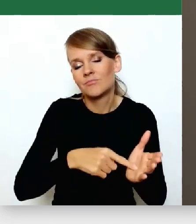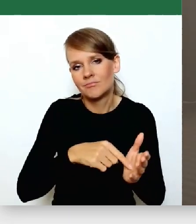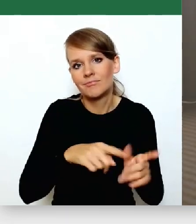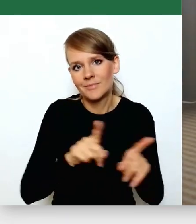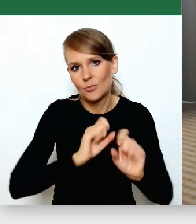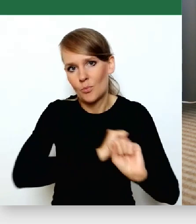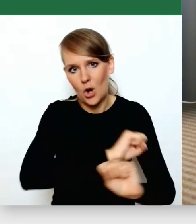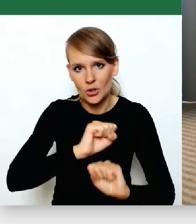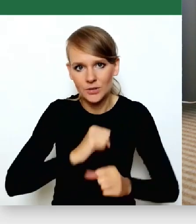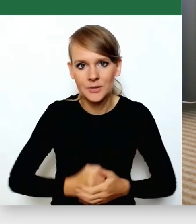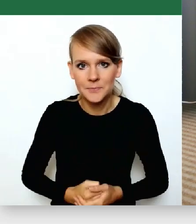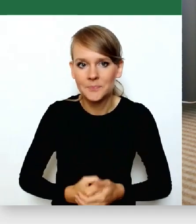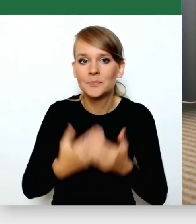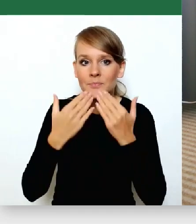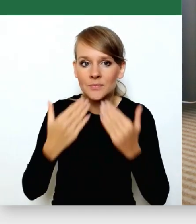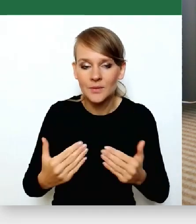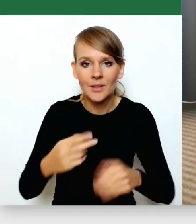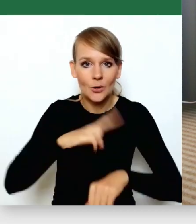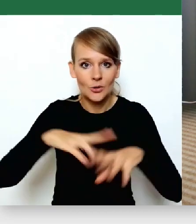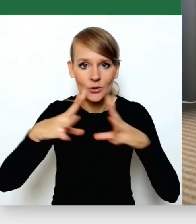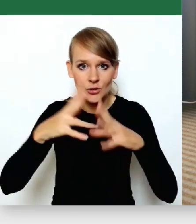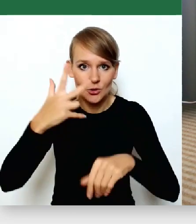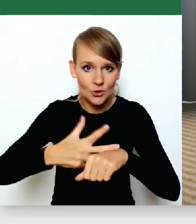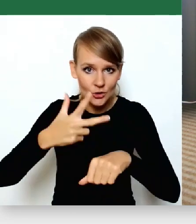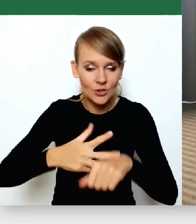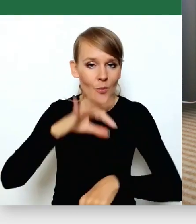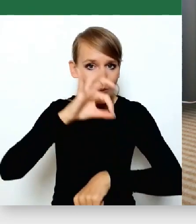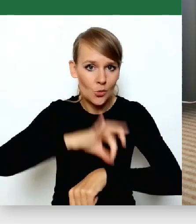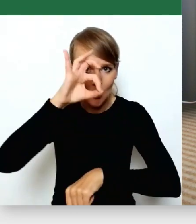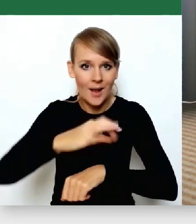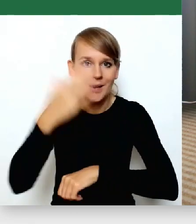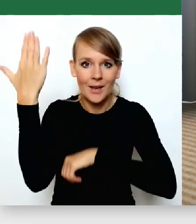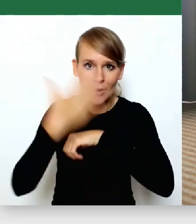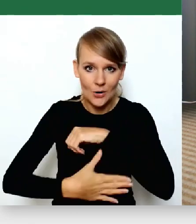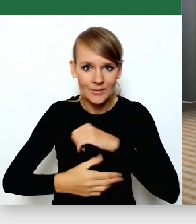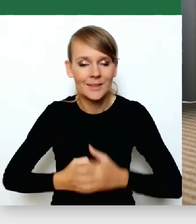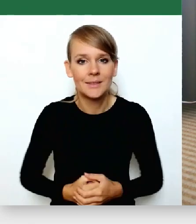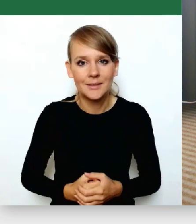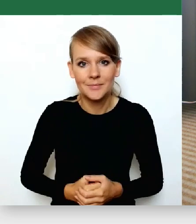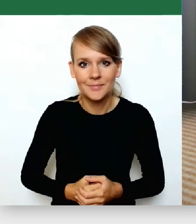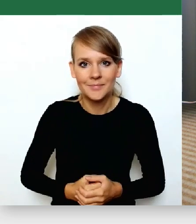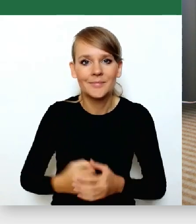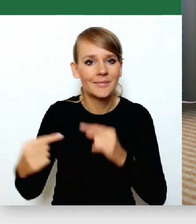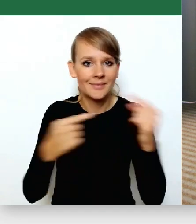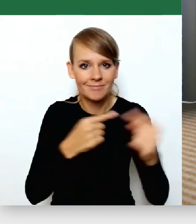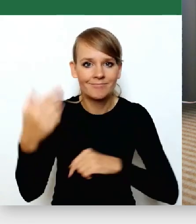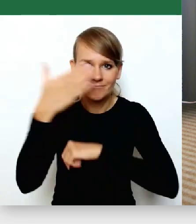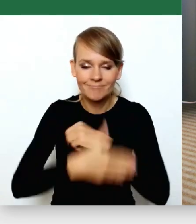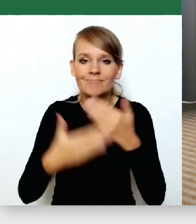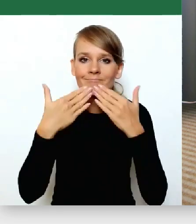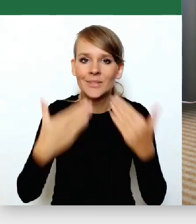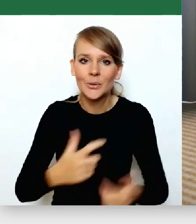Dziękuję bardzo. 10.30 punkt. Kończymy naszą transmisję, naszą debatę. Dziękuję serdecznie